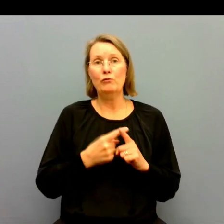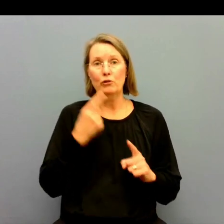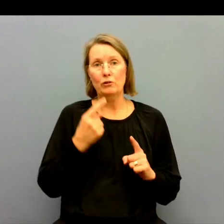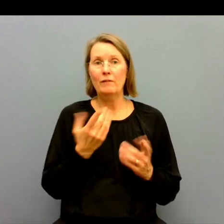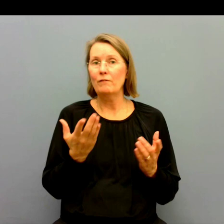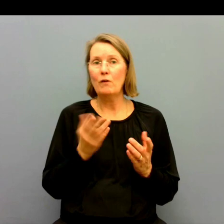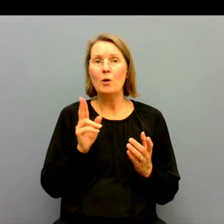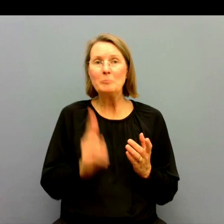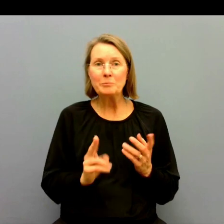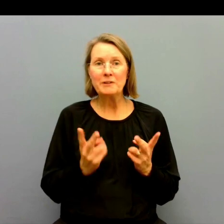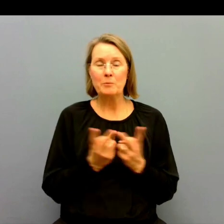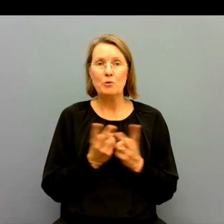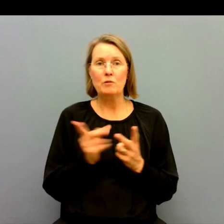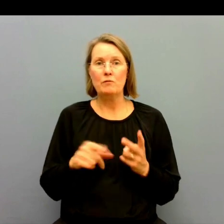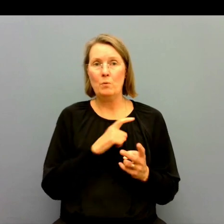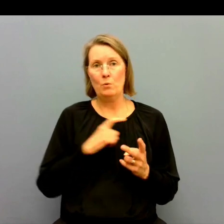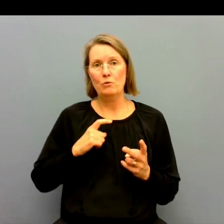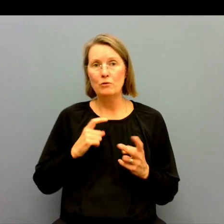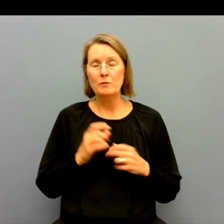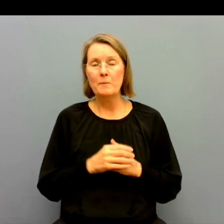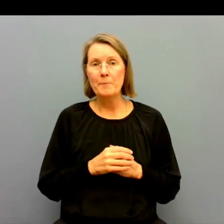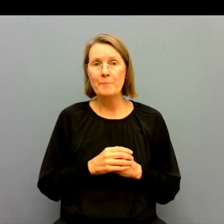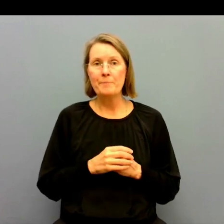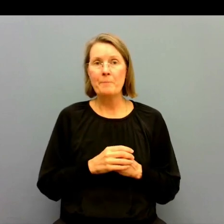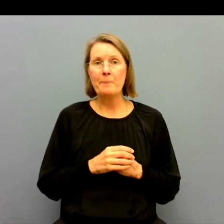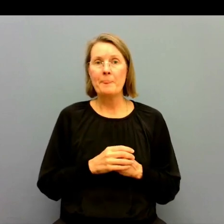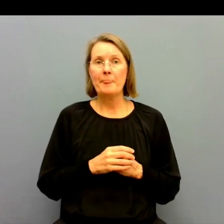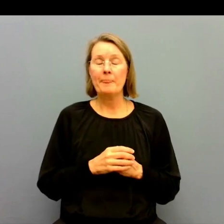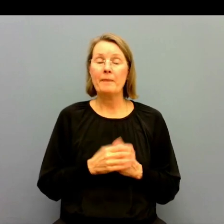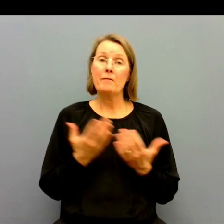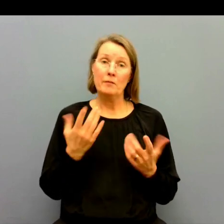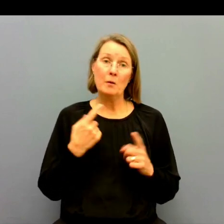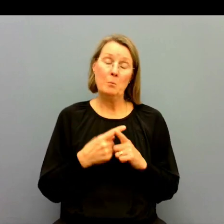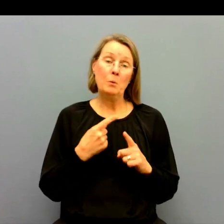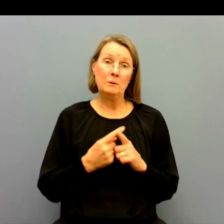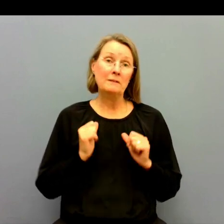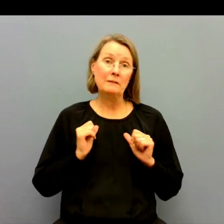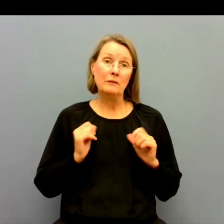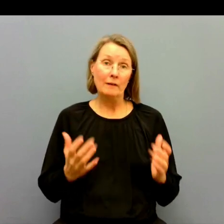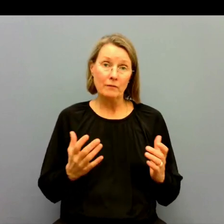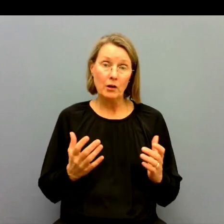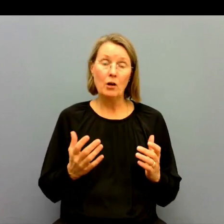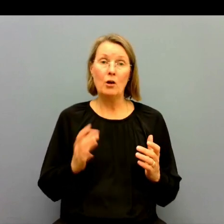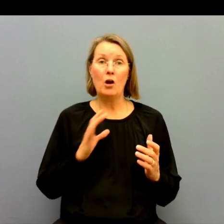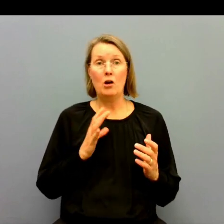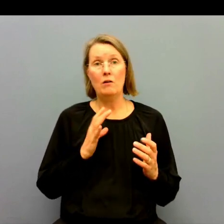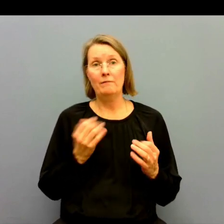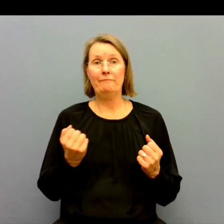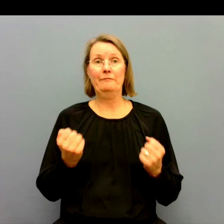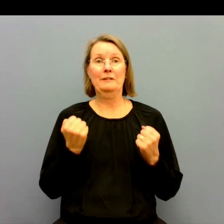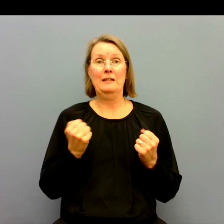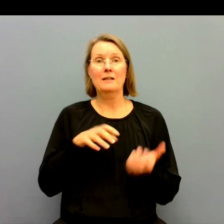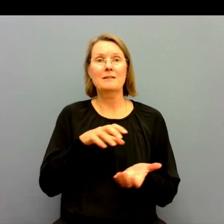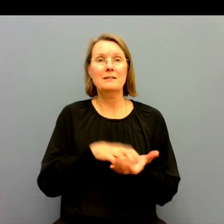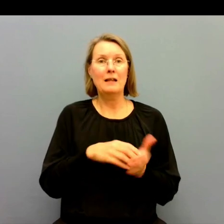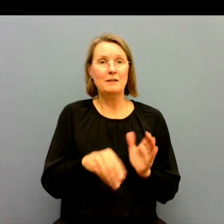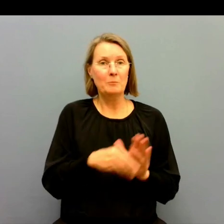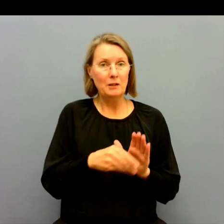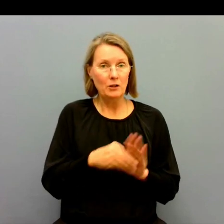förtydliganden. Vad det skulle innebära. Väldigt positivt förstås med ett förstärkt